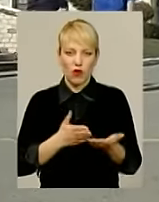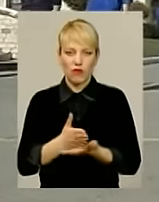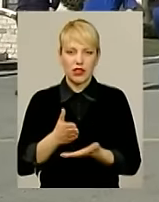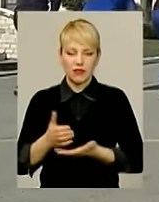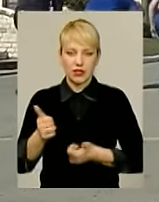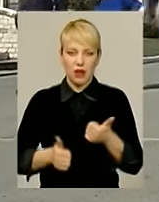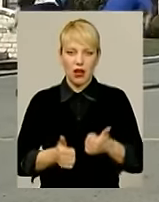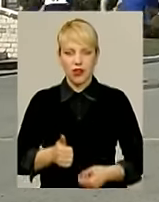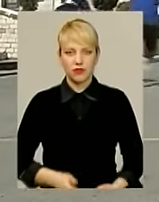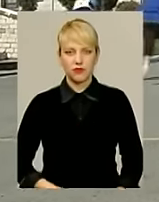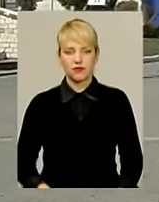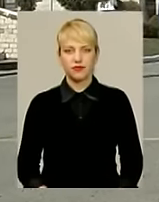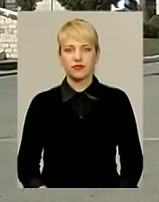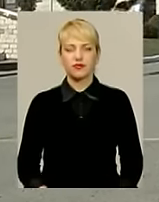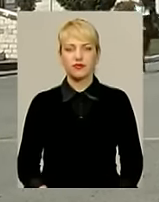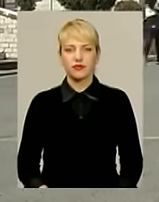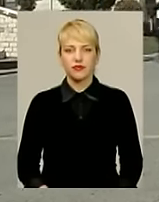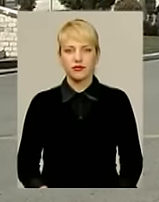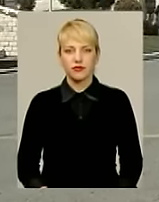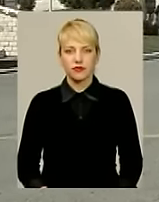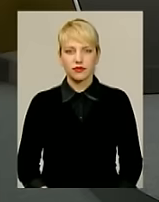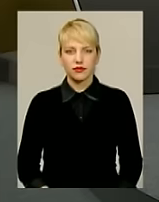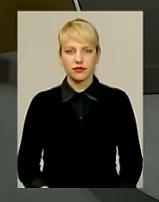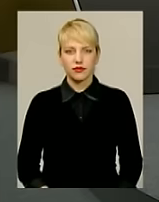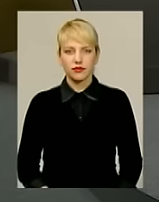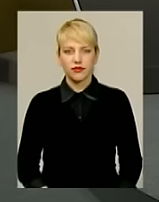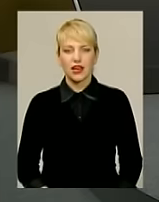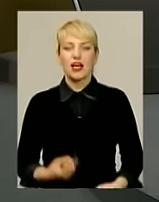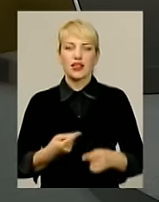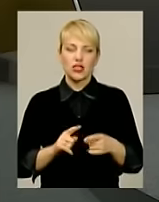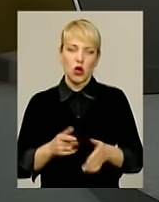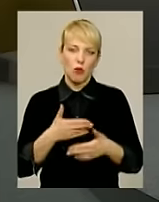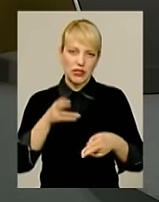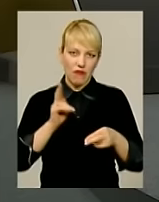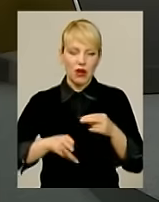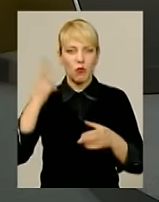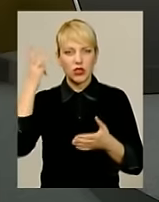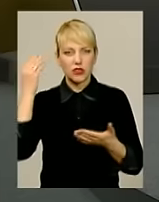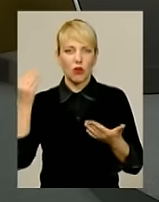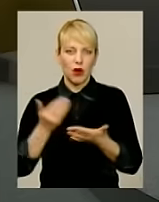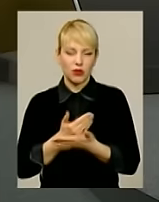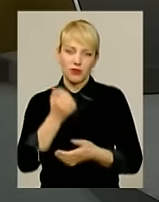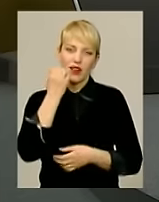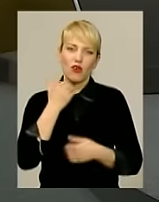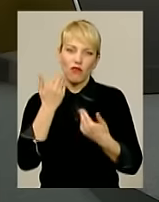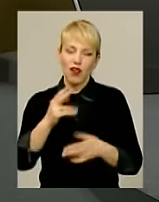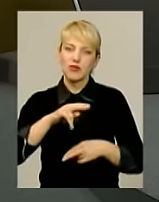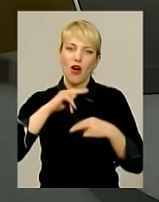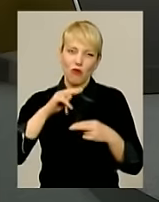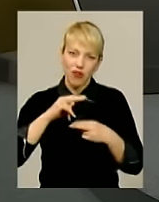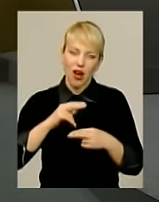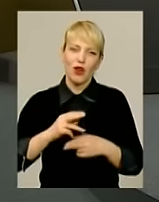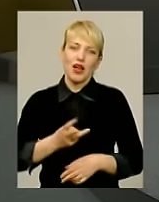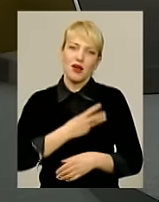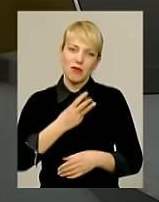Антошевська, Максим Захарченко для інформаційного випуску. І на цьому ми завершуємо Подільську панораму. Дякуємо вам за увагу